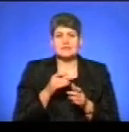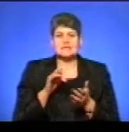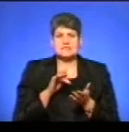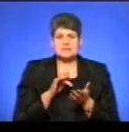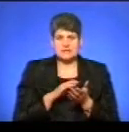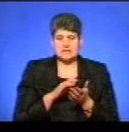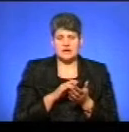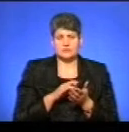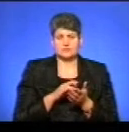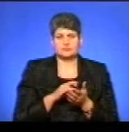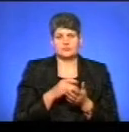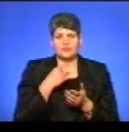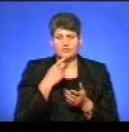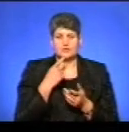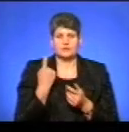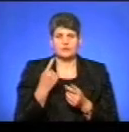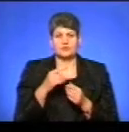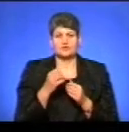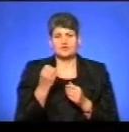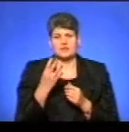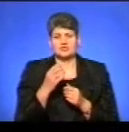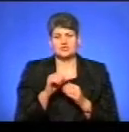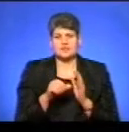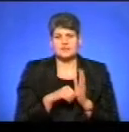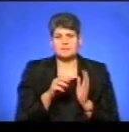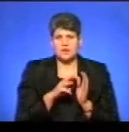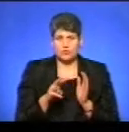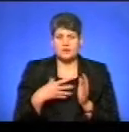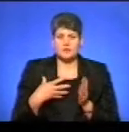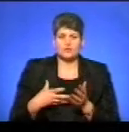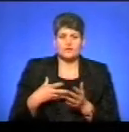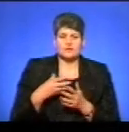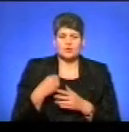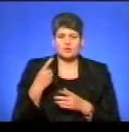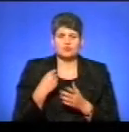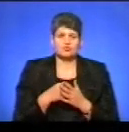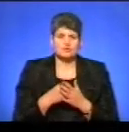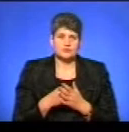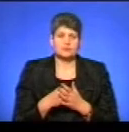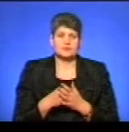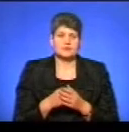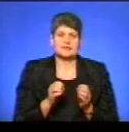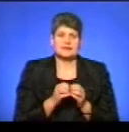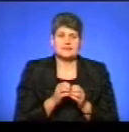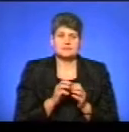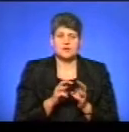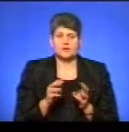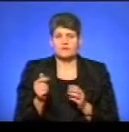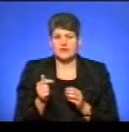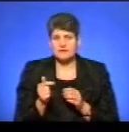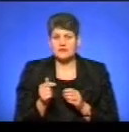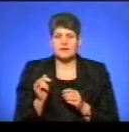цифра для області 16-14 мільйонів, ми дофінансовували з обласного бюджету 10 мільйонів гривень,